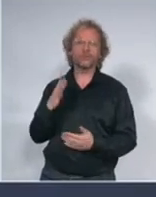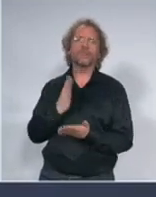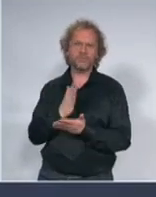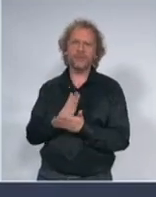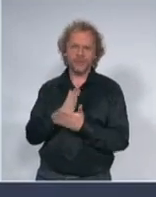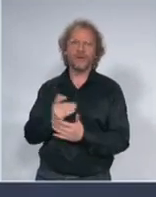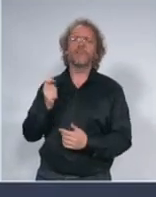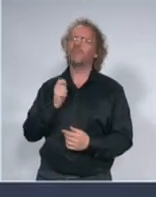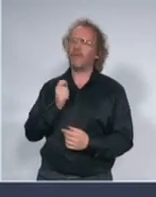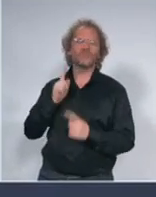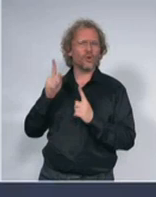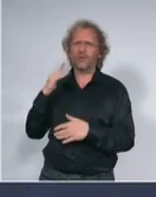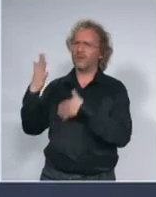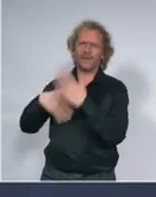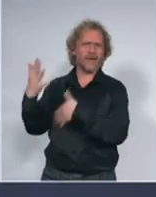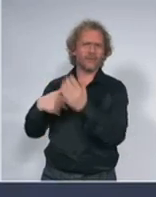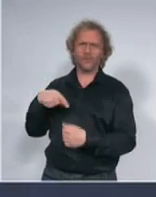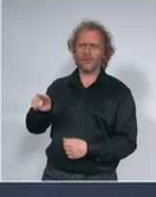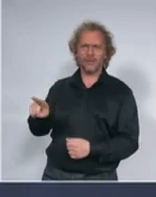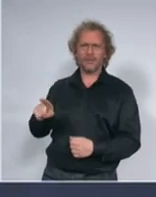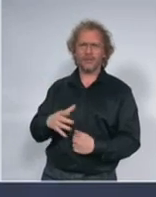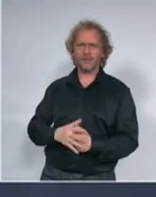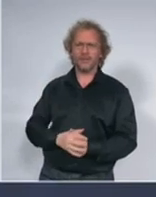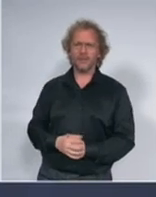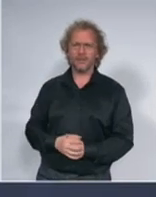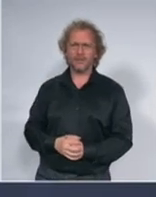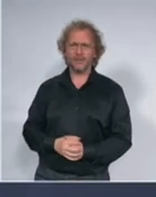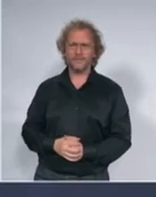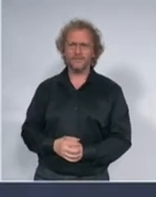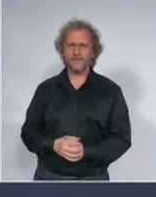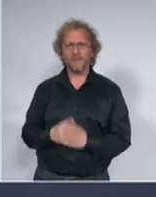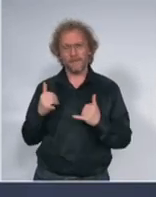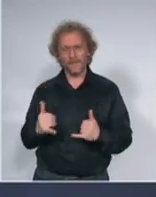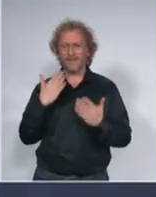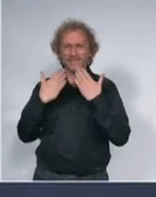mi smo danas na sednici vlade